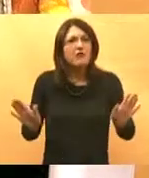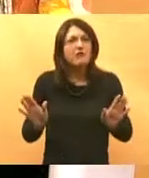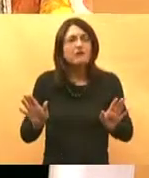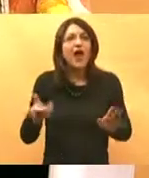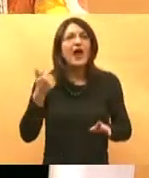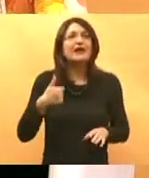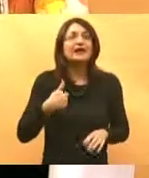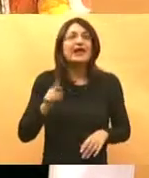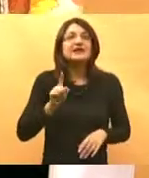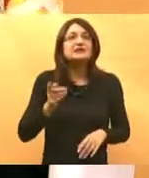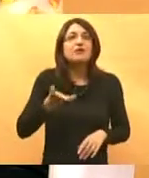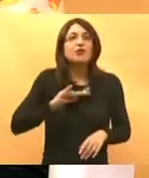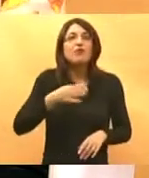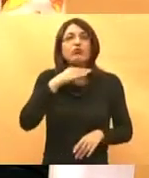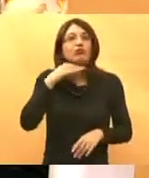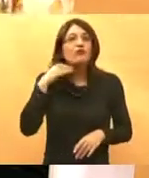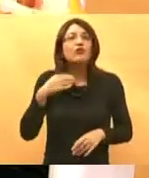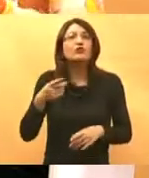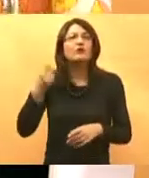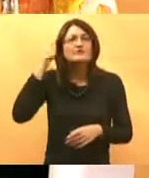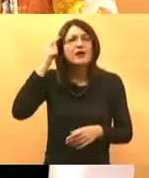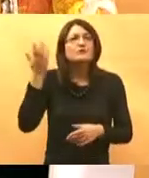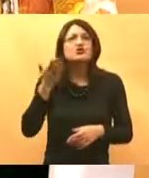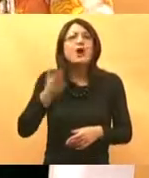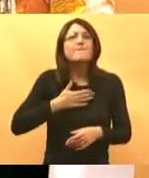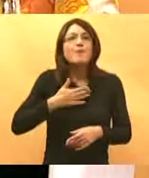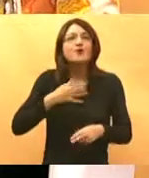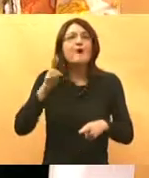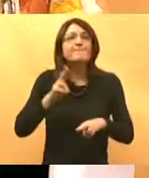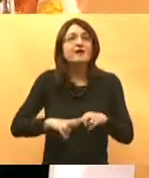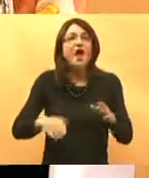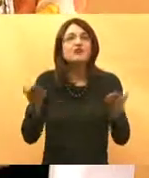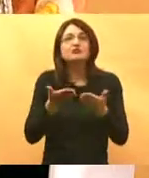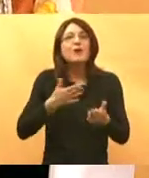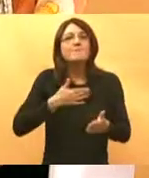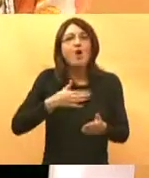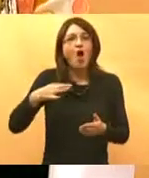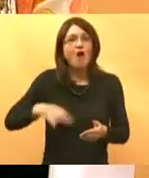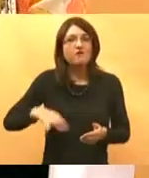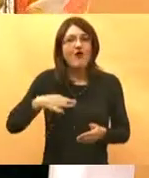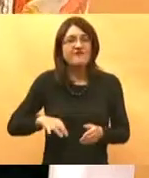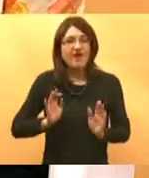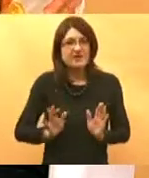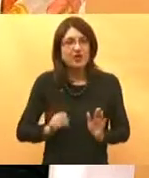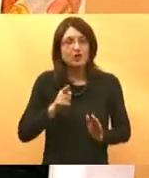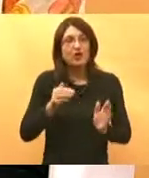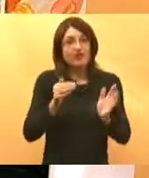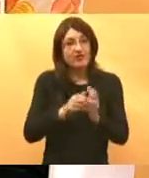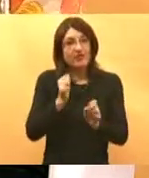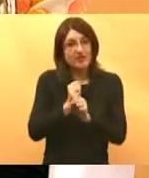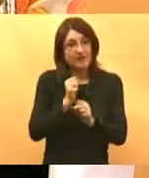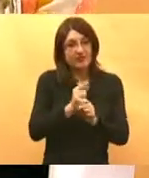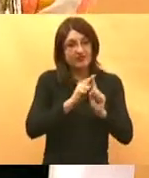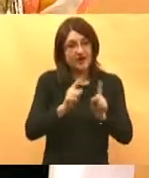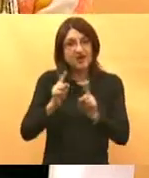dovoljno dobro educirana što su prava a što su obveze pacijenta tu bi se trebala jako distinkcija napraviti